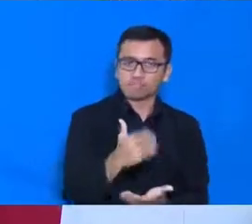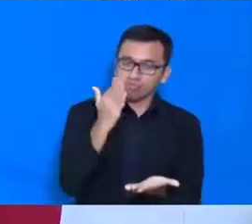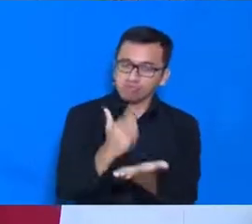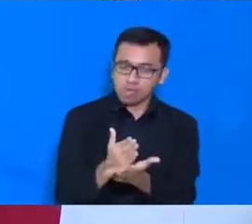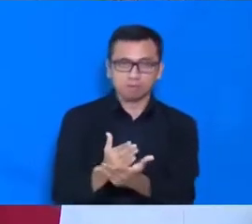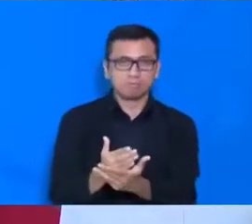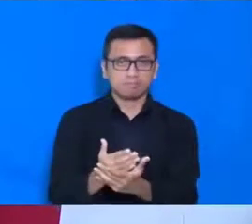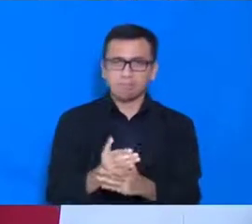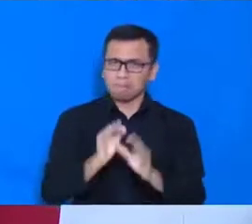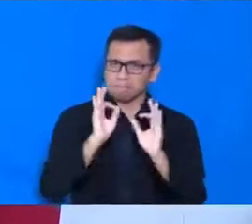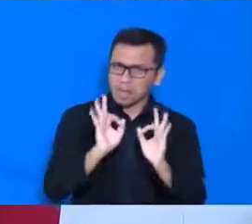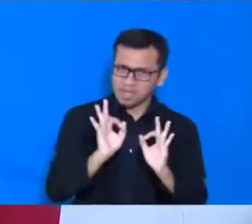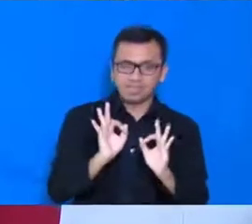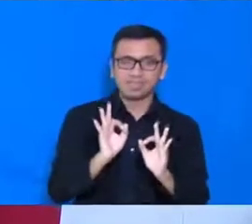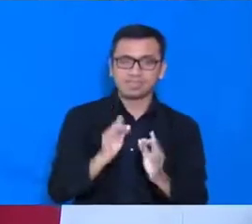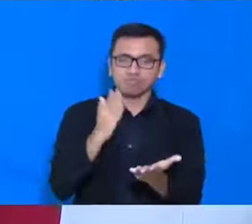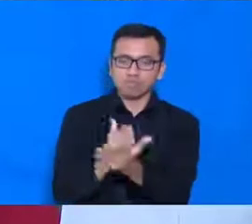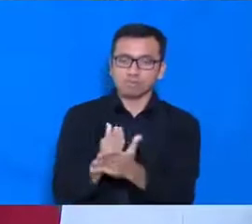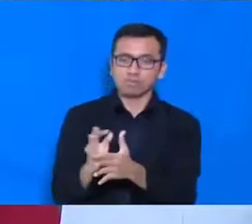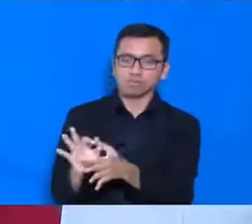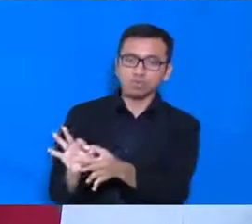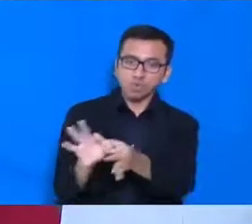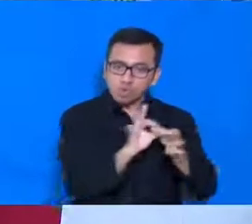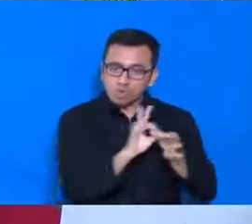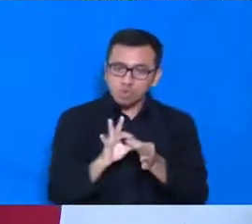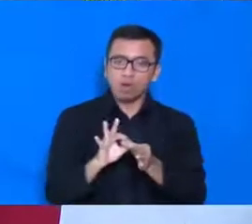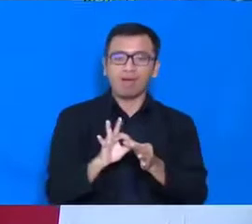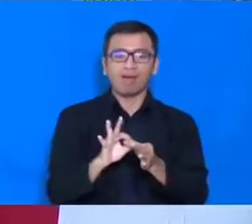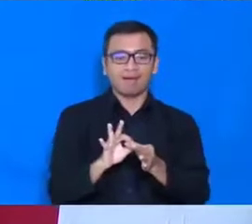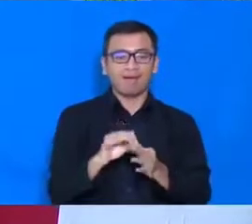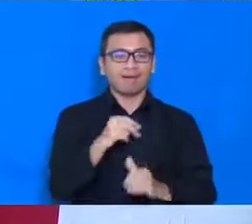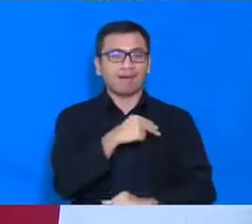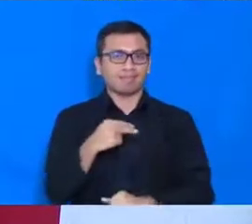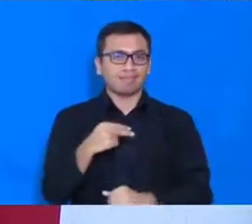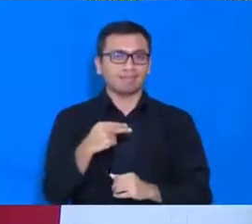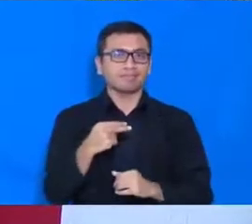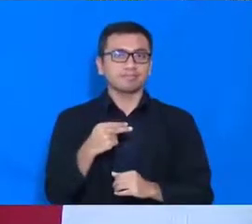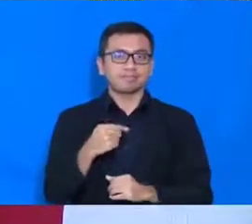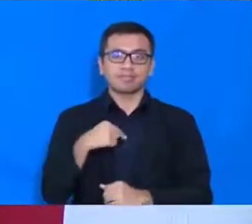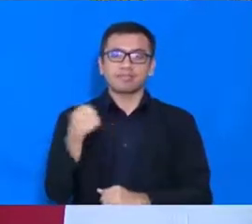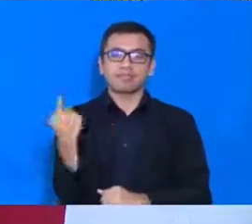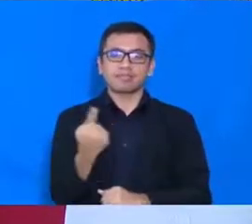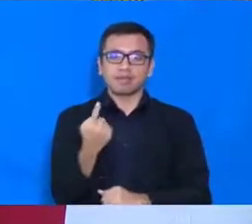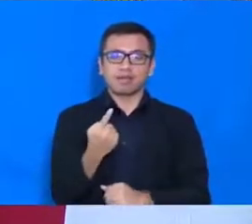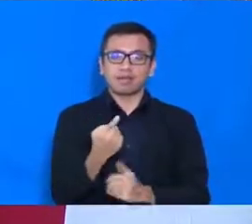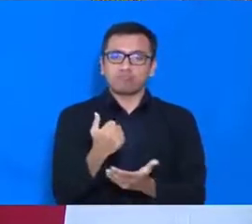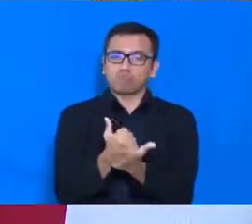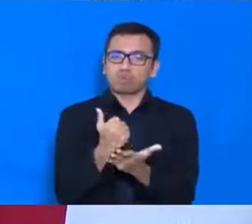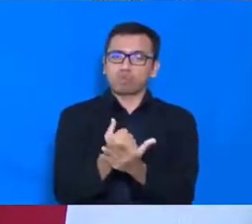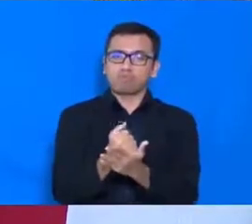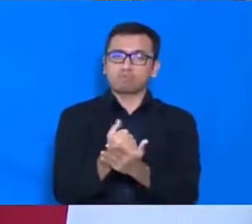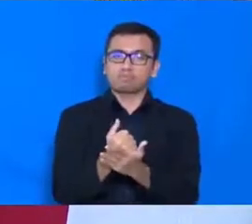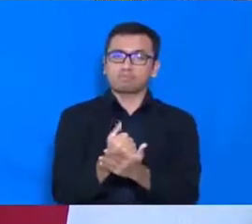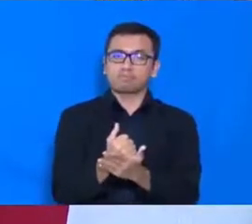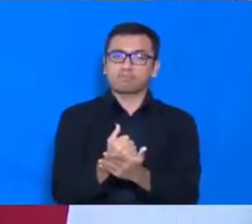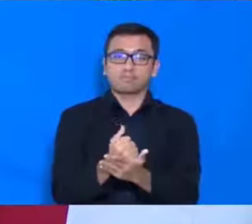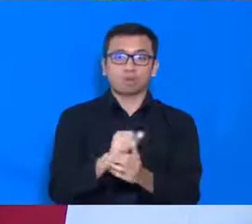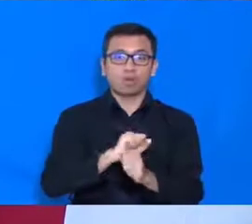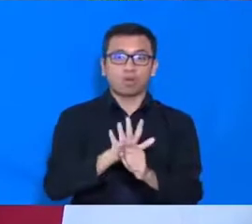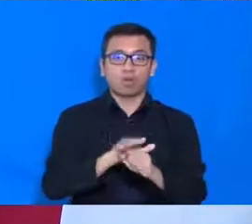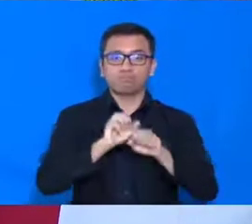tentunya, akan semakin, menguatkan kita, dalam menghadapi, pandemi, COVID-19 ini.